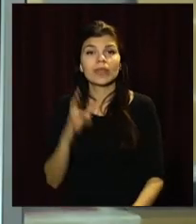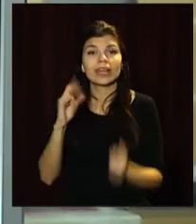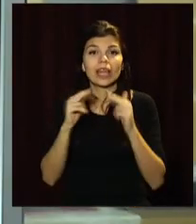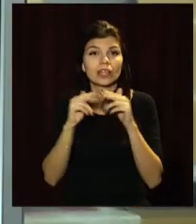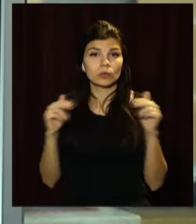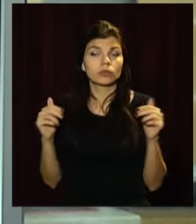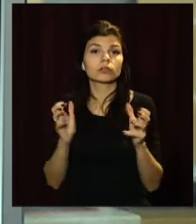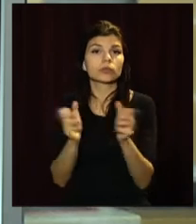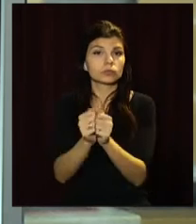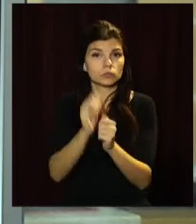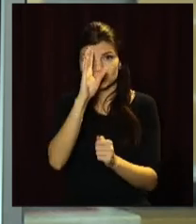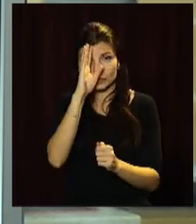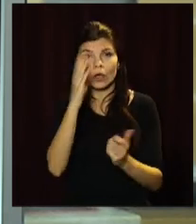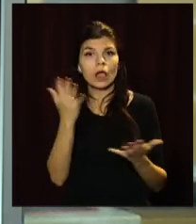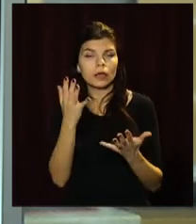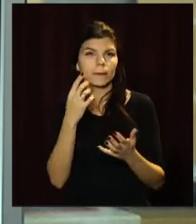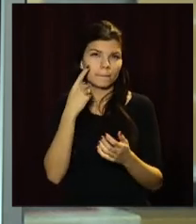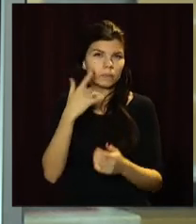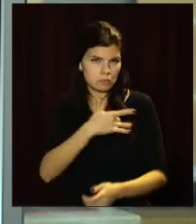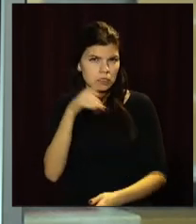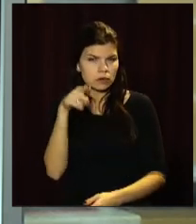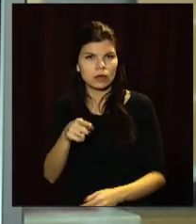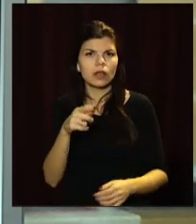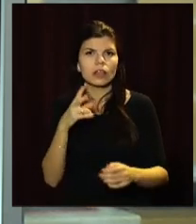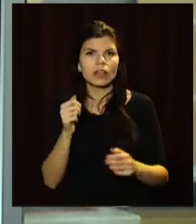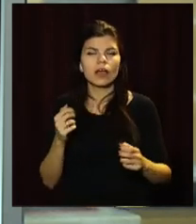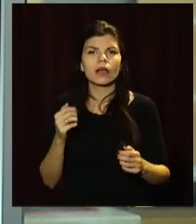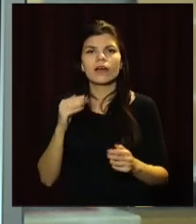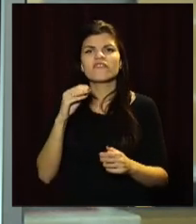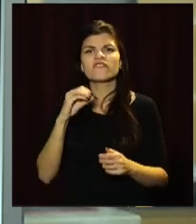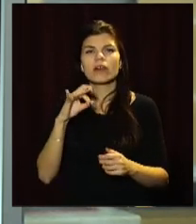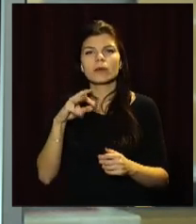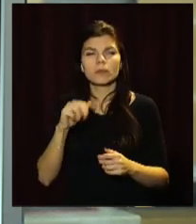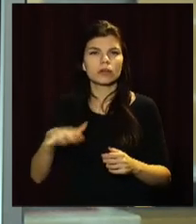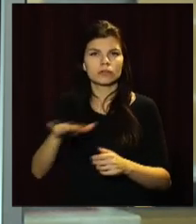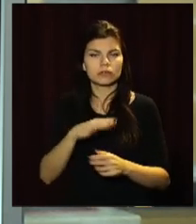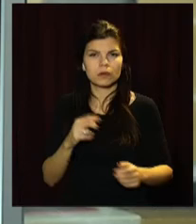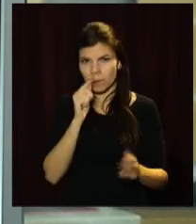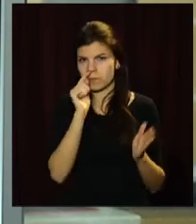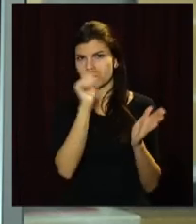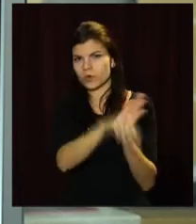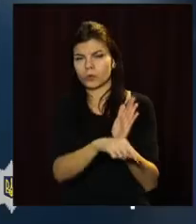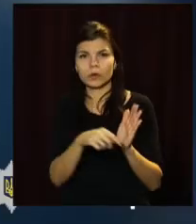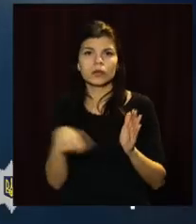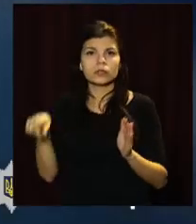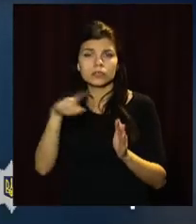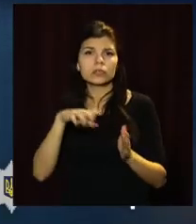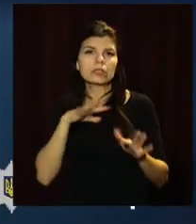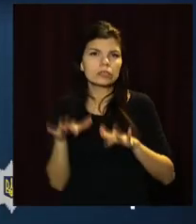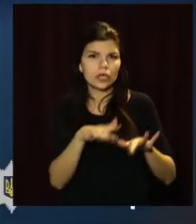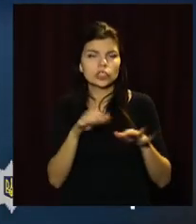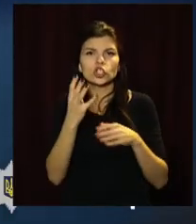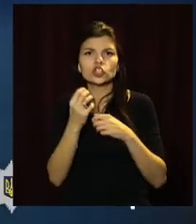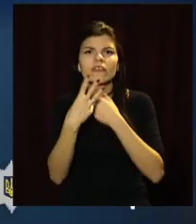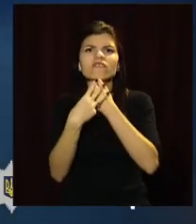чоловіків, яких підозрюють у розбійних нападах на фермерські господарства. За інформацією правоохоронців, зловмисники діяли ще у 18-му році.